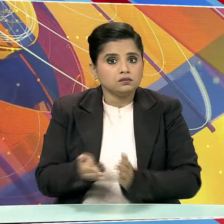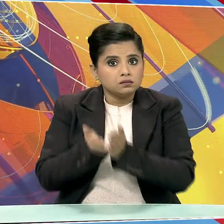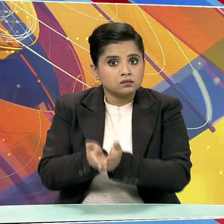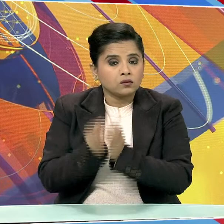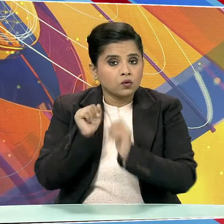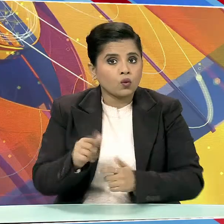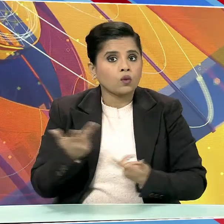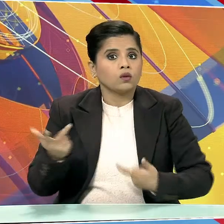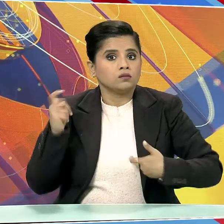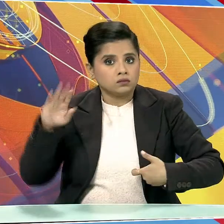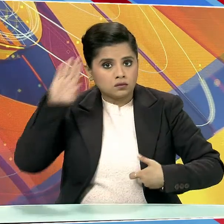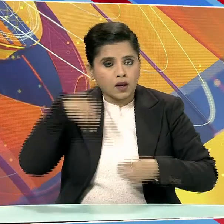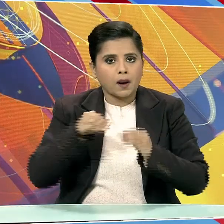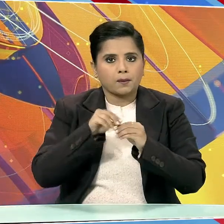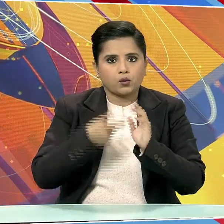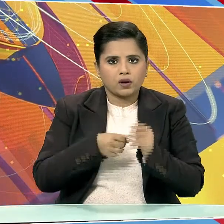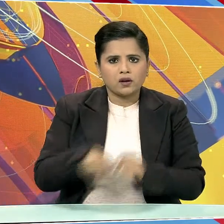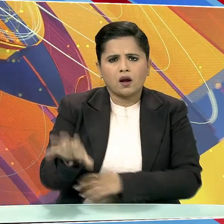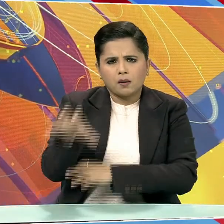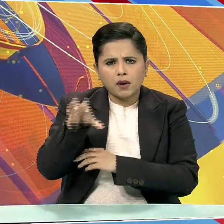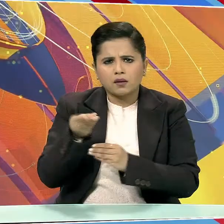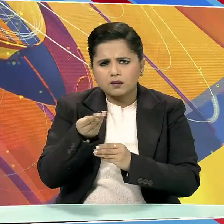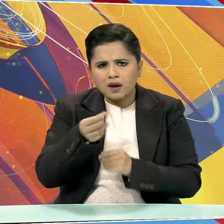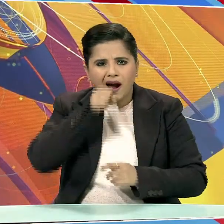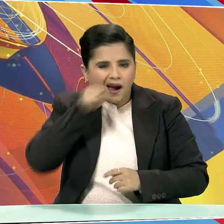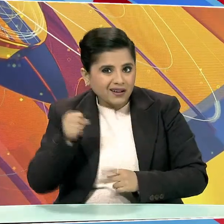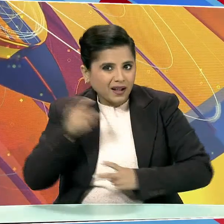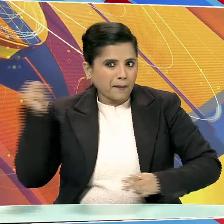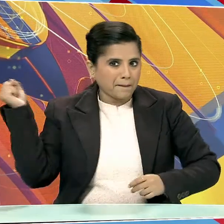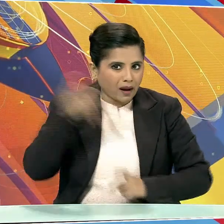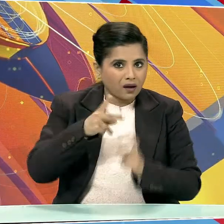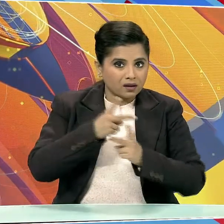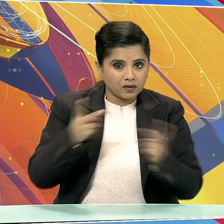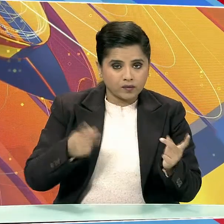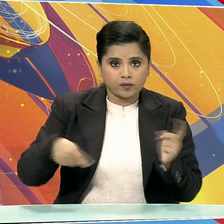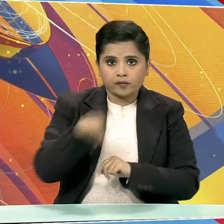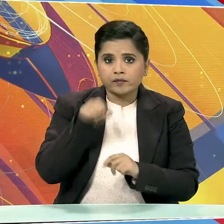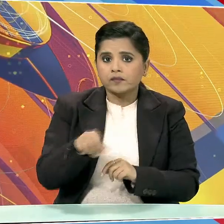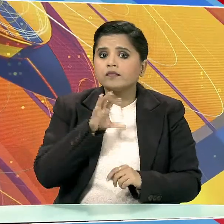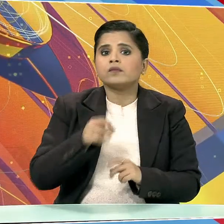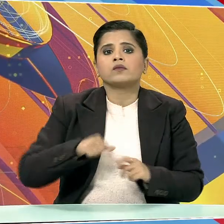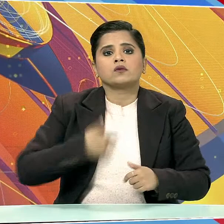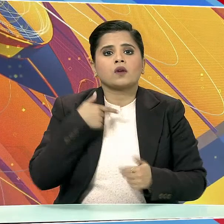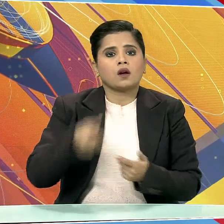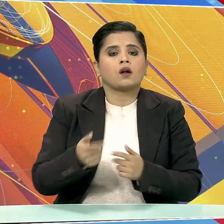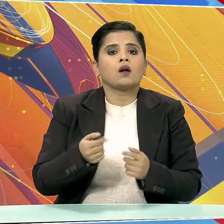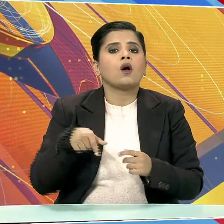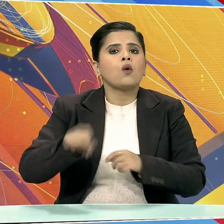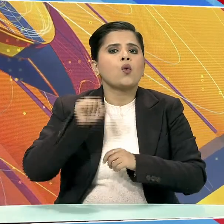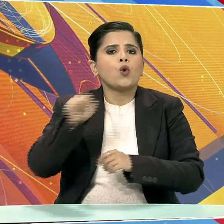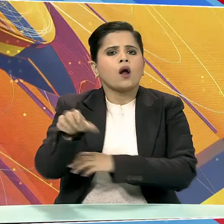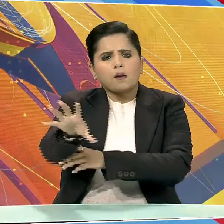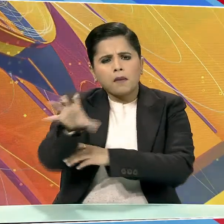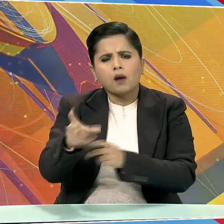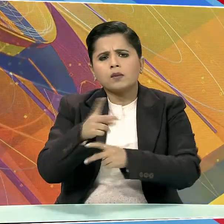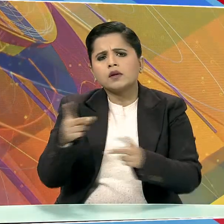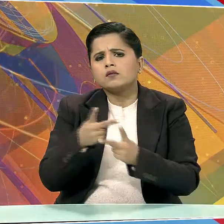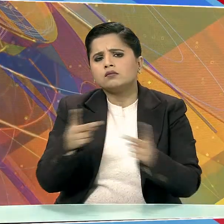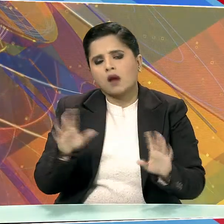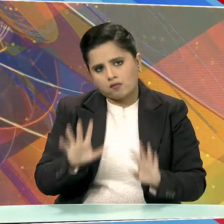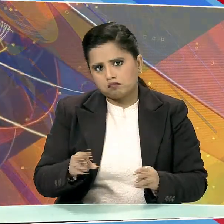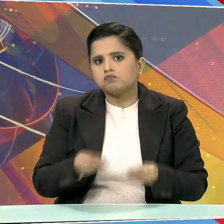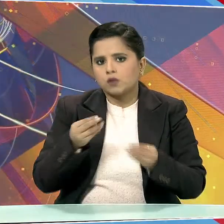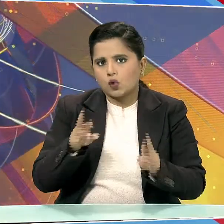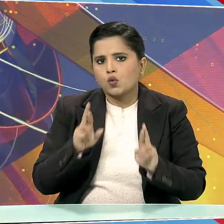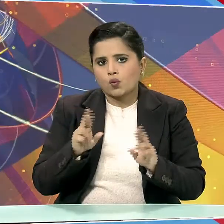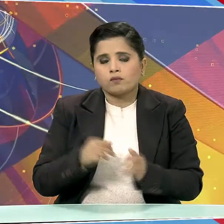बाहन, ब्रैडली, बारूदी सुरंग रोधक और अन सैन बाहन तता सचालित होविद्ज़त तोपों के शामिल होने की समभाबना